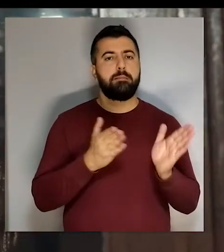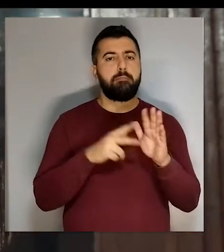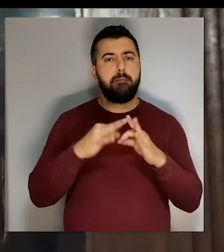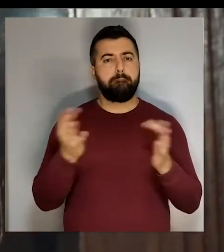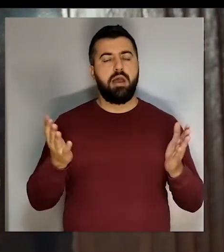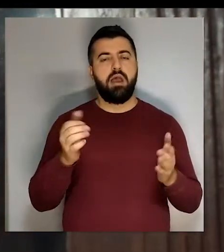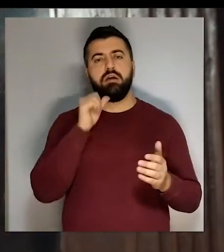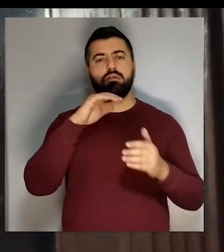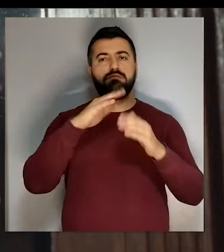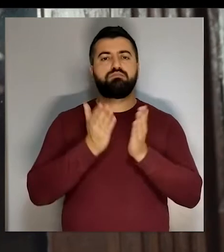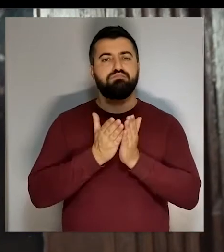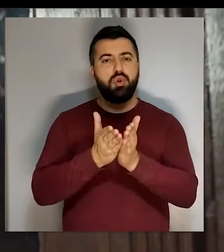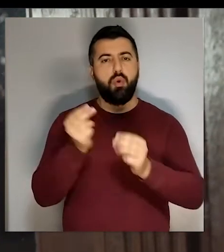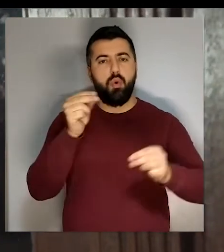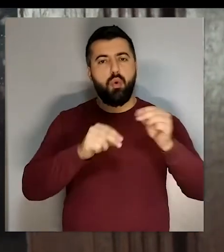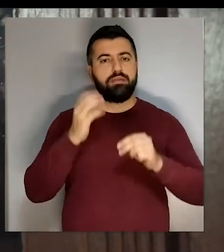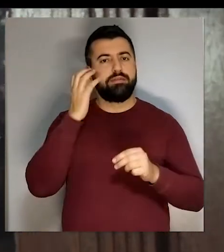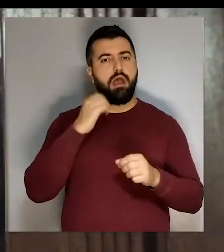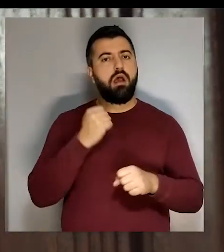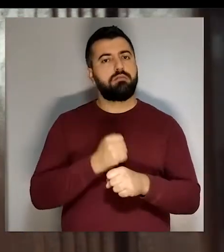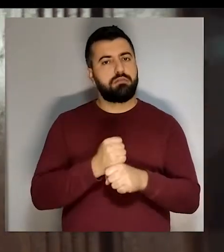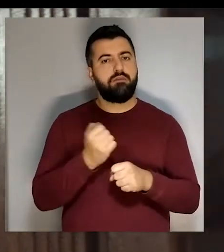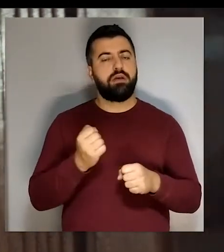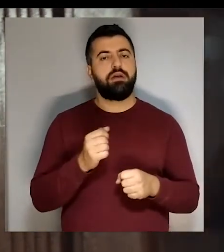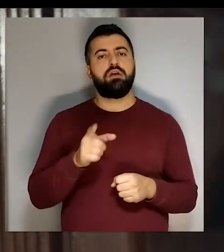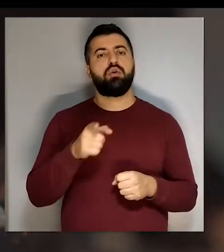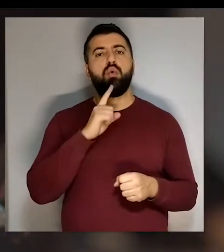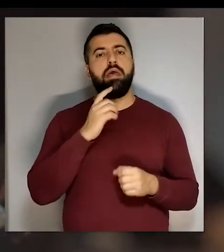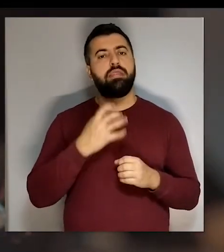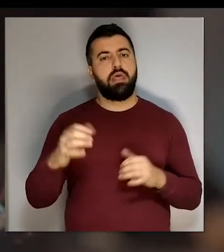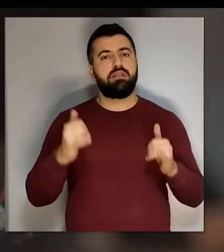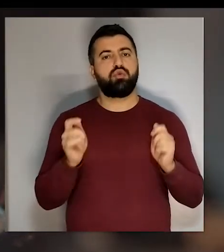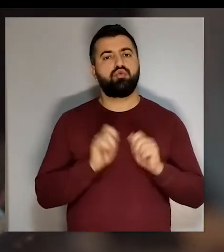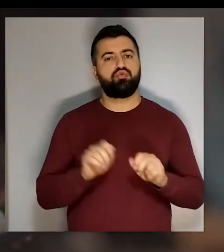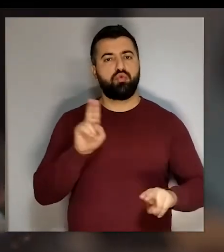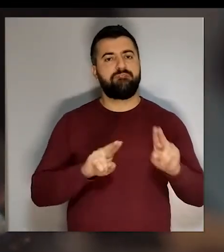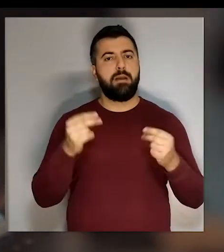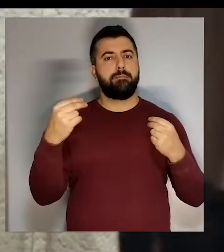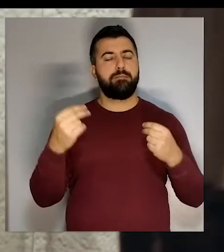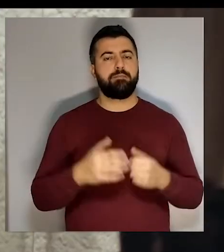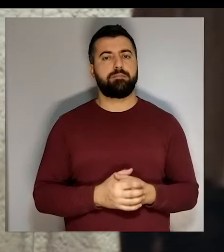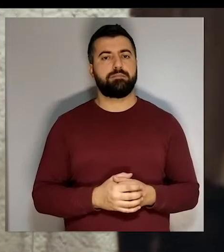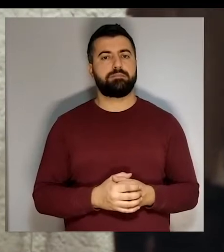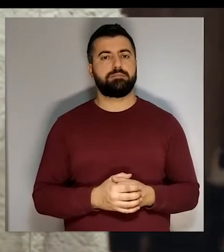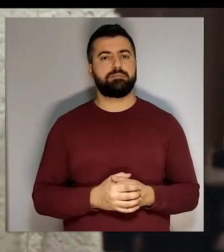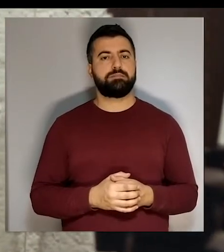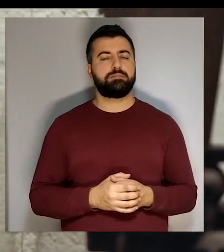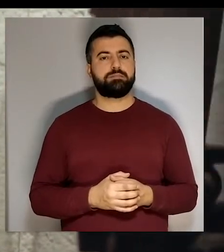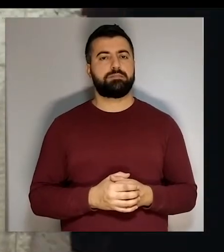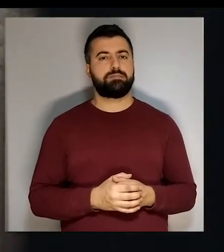novca, mapa Maketa jedrenjaka koje je i sam pravio A koje se i danas čuvaju u muzejima